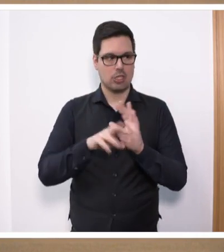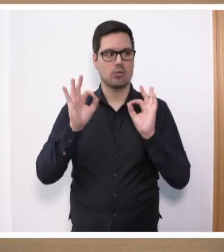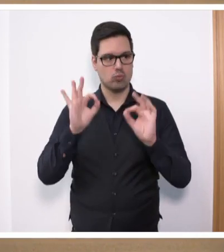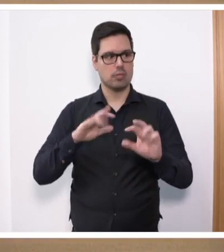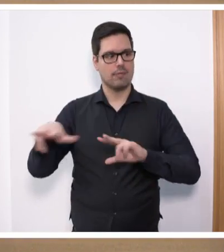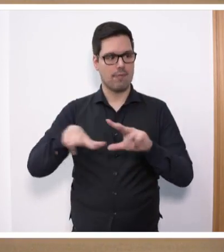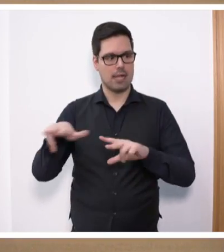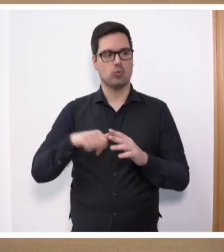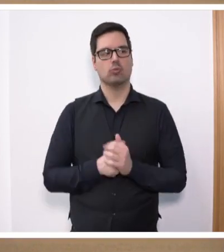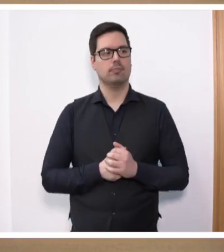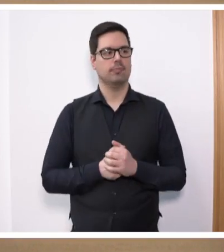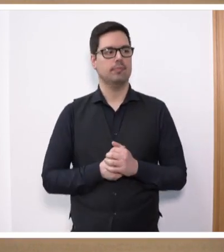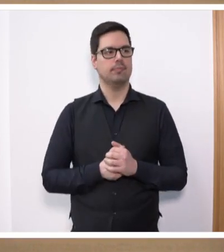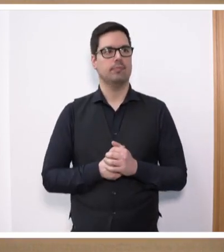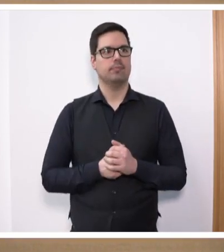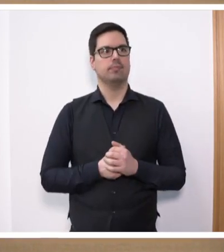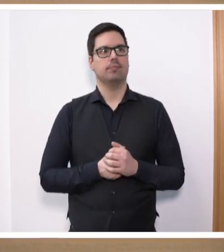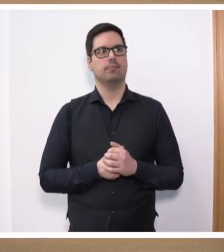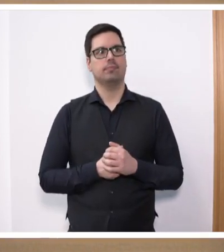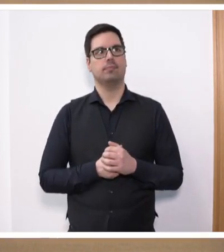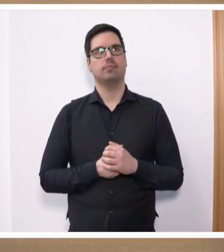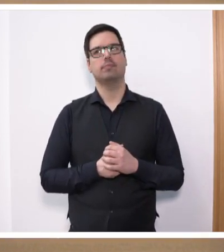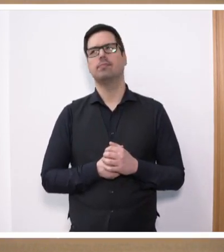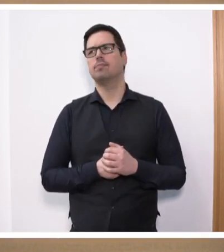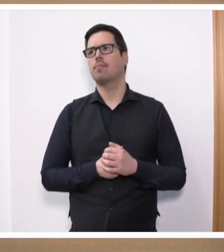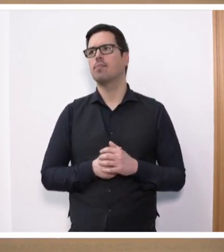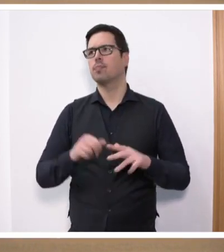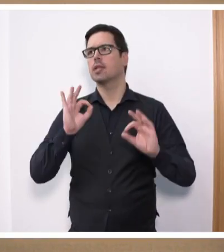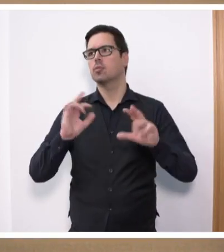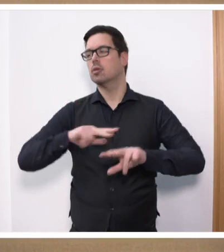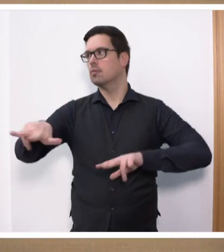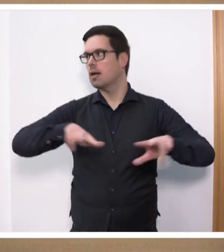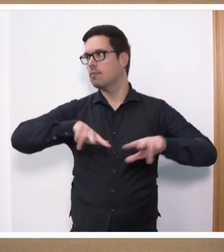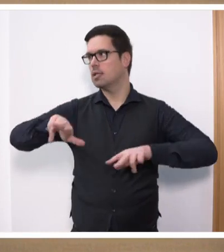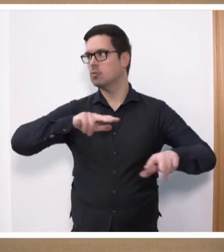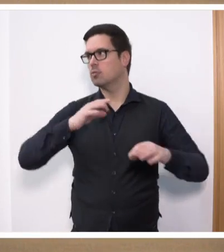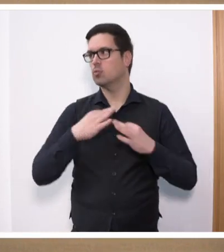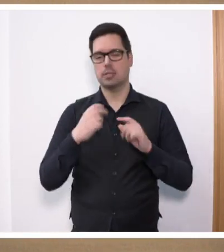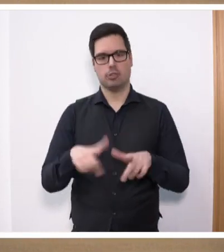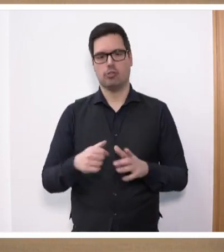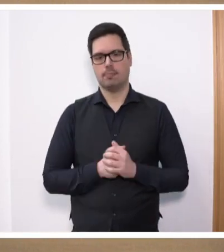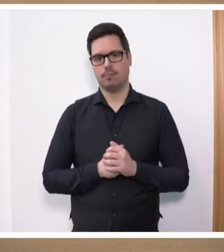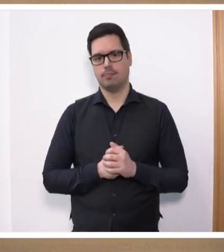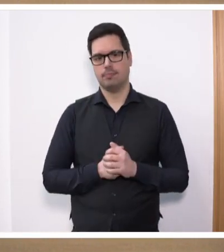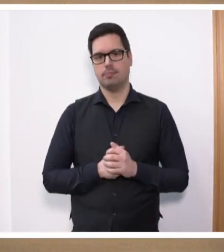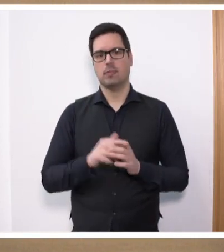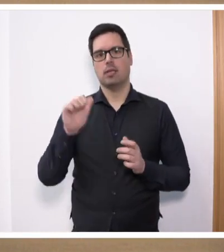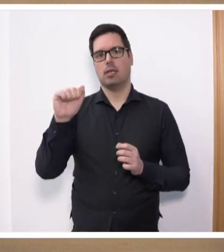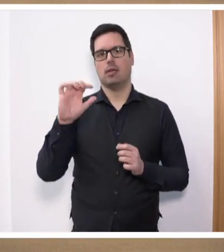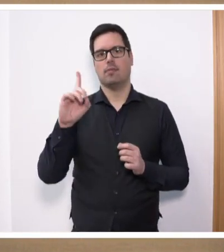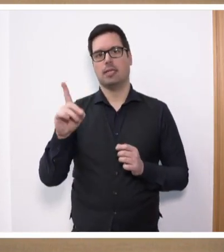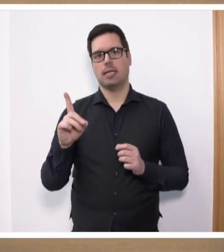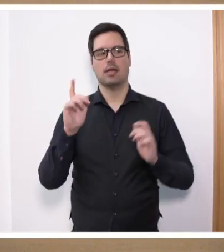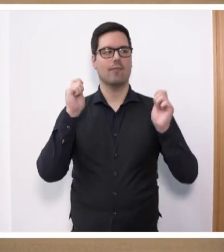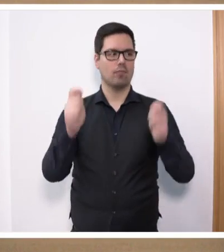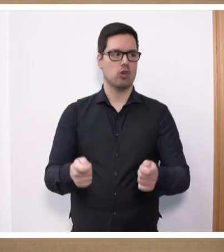Verwaltung stellen würden. Die Aushöhlung dieser guten Verwaltung ist jedenfalls mit uns nicht zu machen. Die AfD-Fraktion legt mit